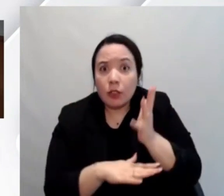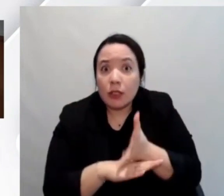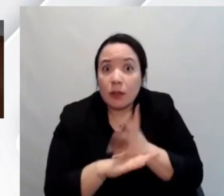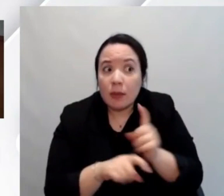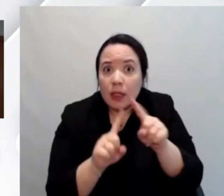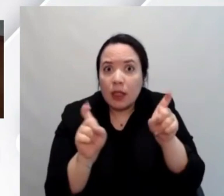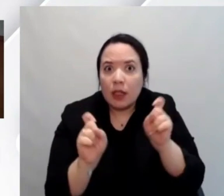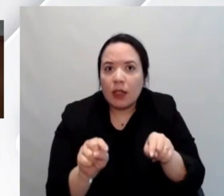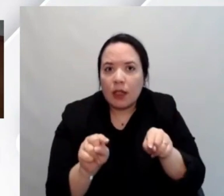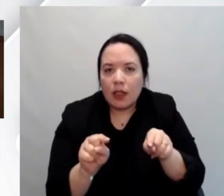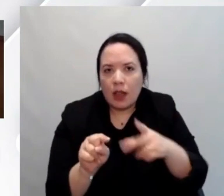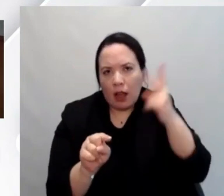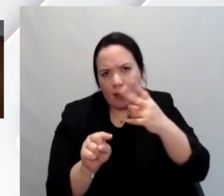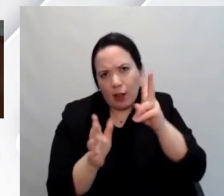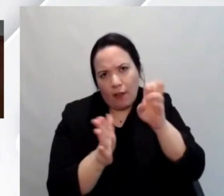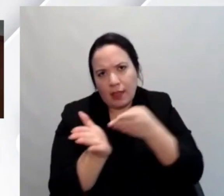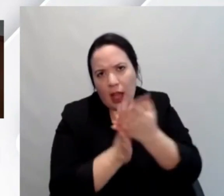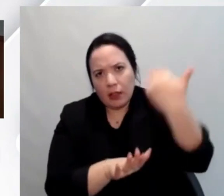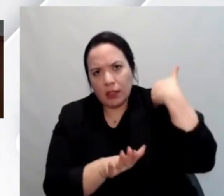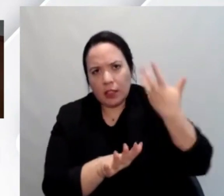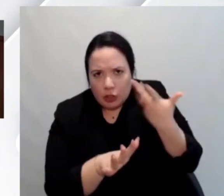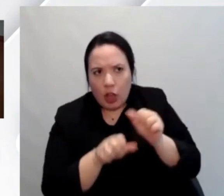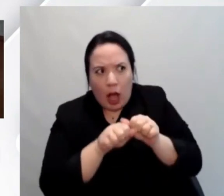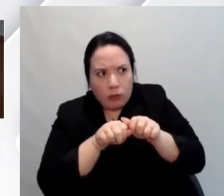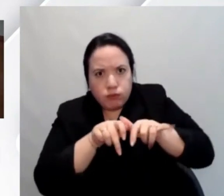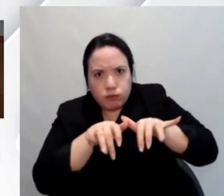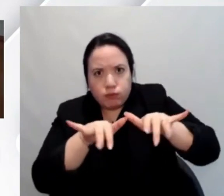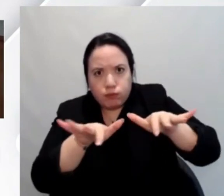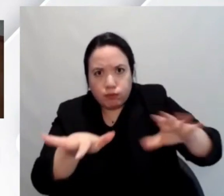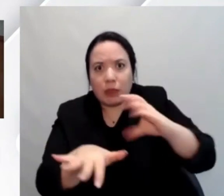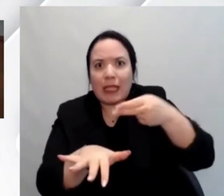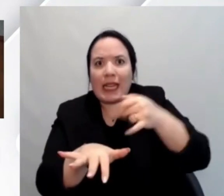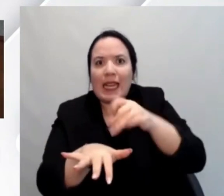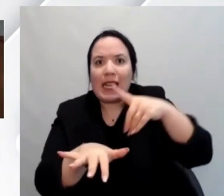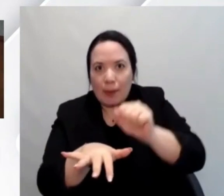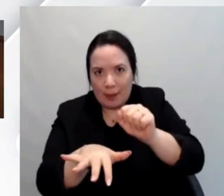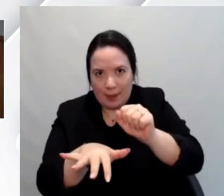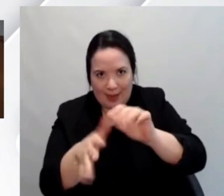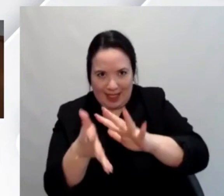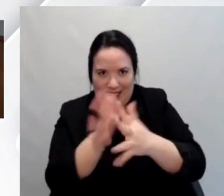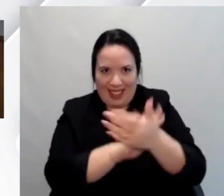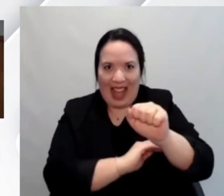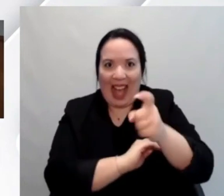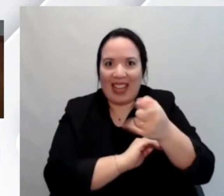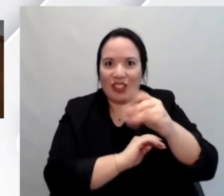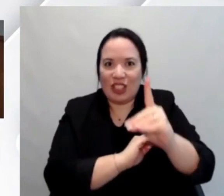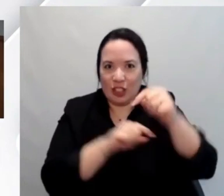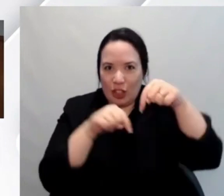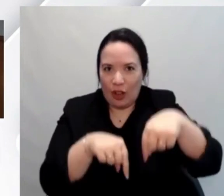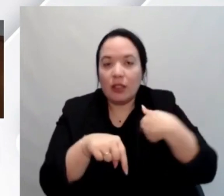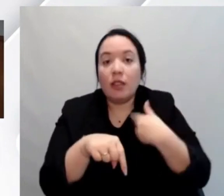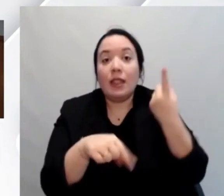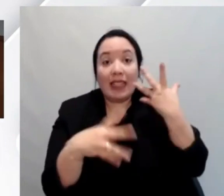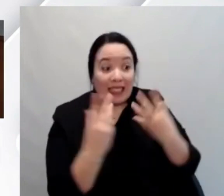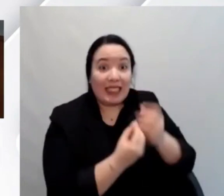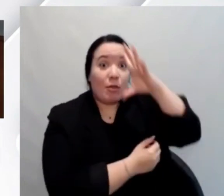appunto aveva già un'ampia diffusione, il CNIPA, l'attuale AGID, si fece promotore insieme all'Università della